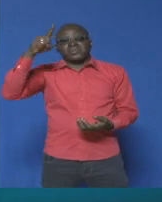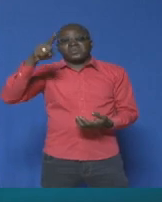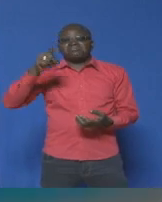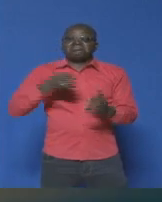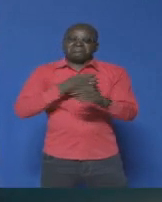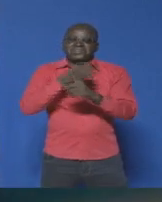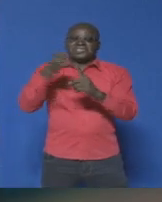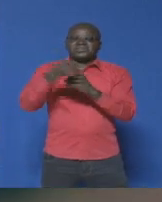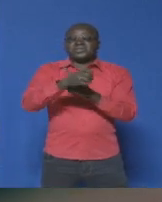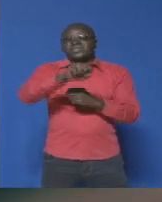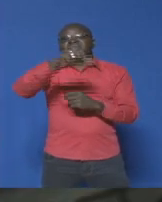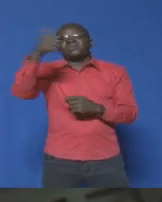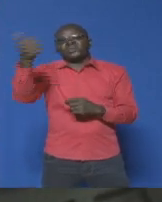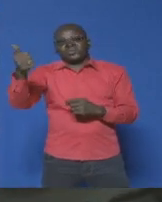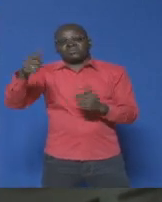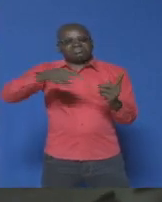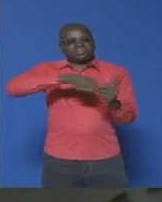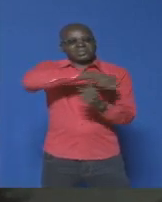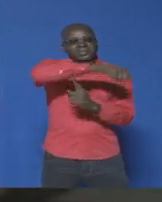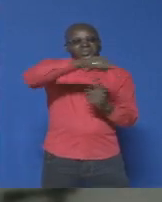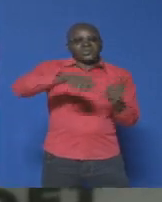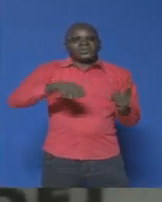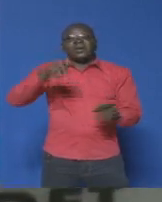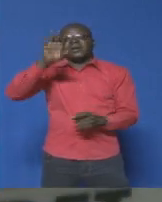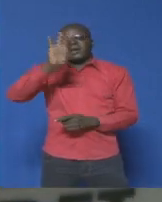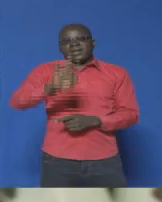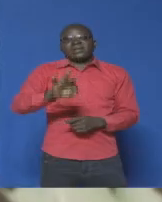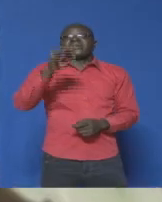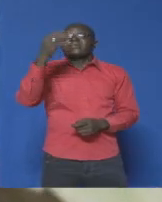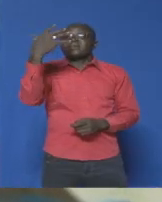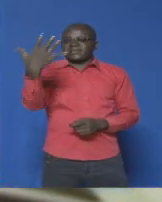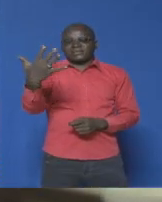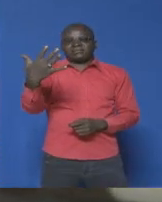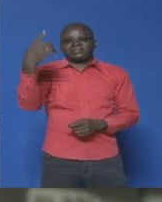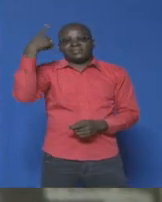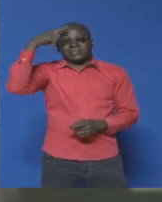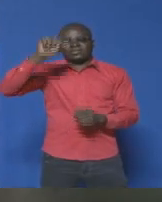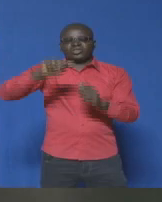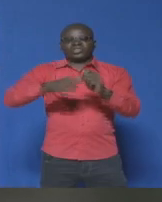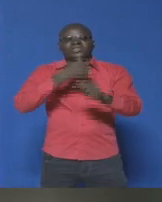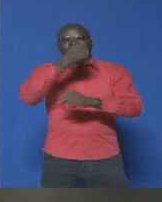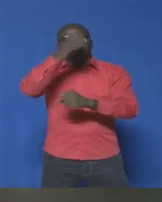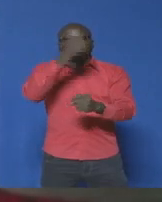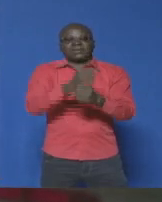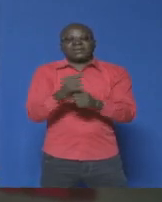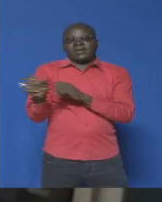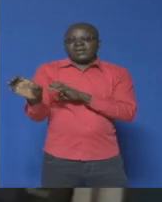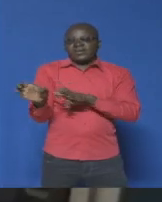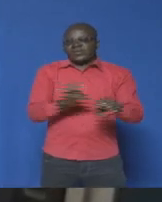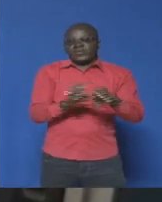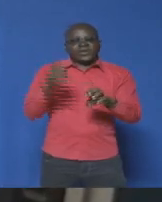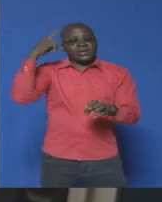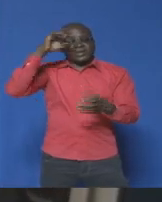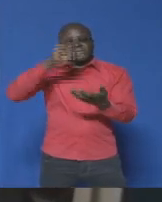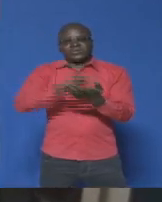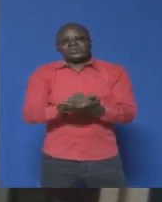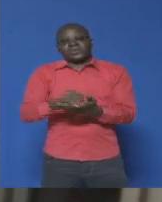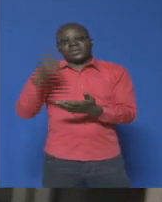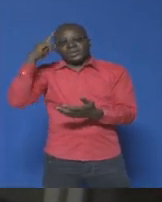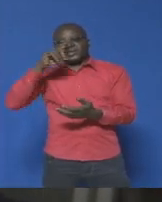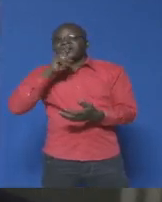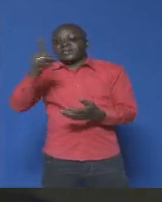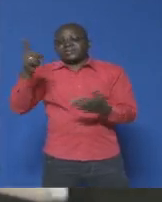dernier décès sur le Tour remontant à 95, les casques sont chaque année de plus en plus perfectionnés. Celui de Romain Bardet est testé ici.